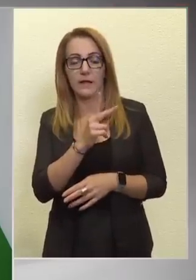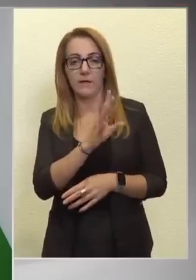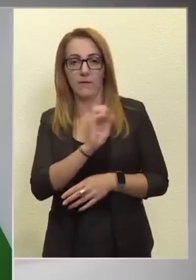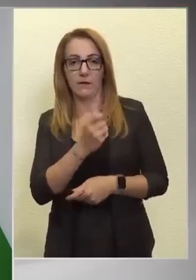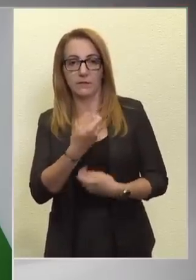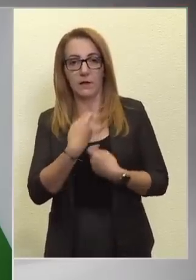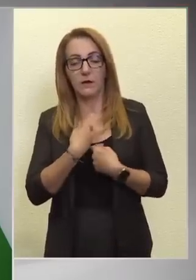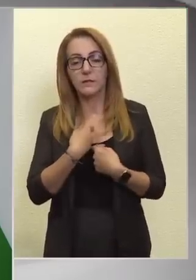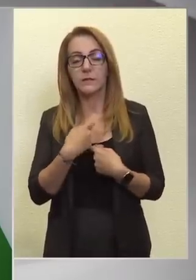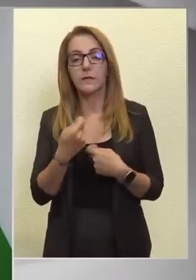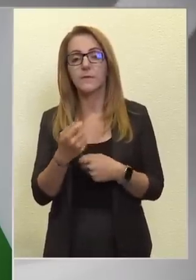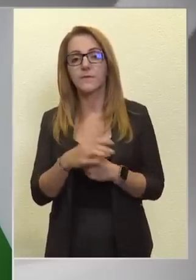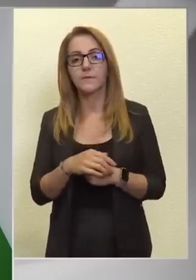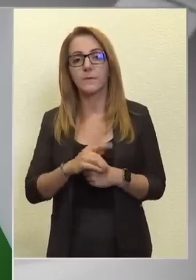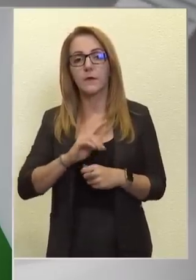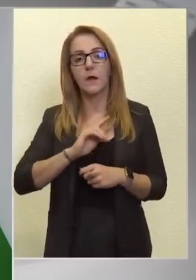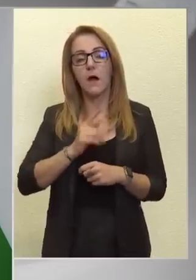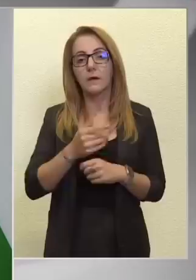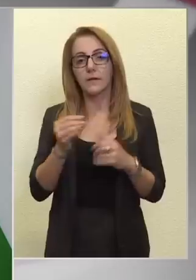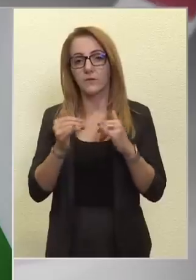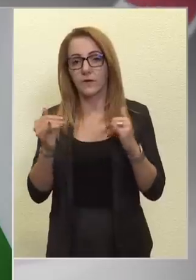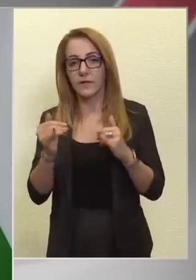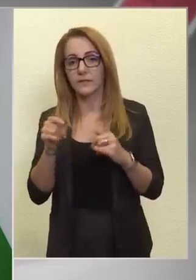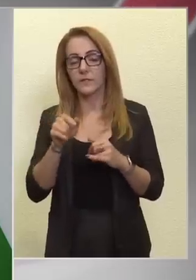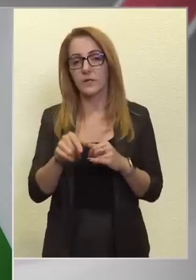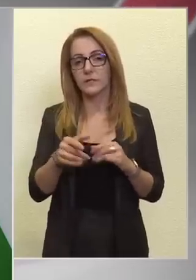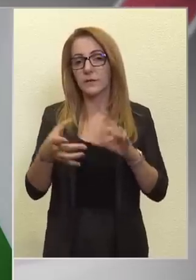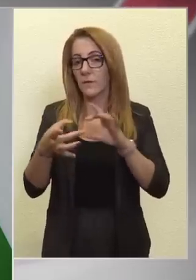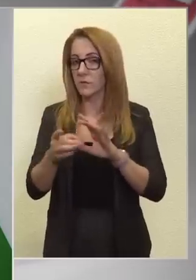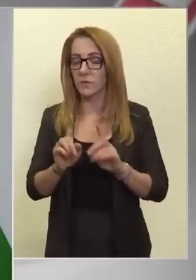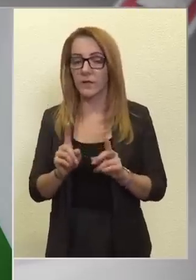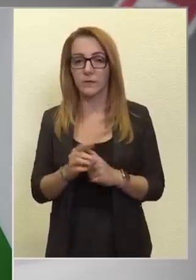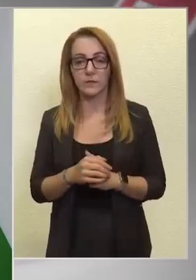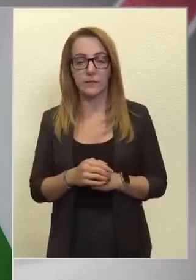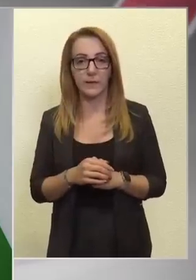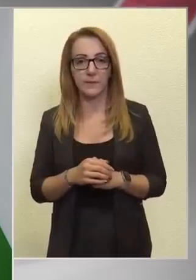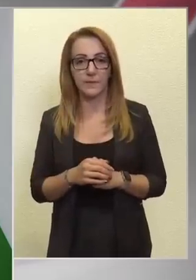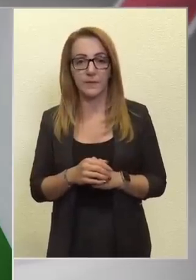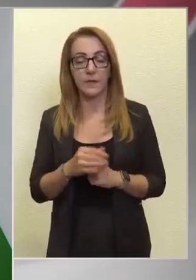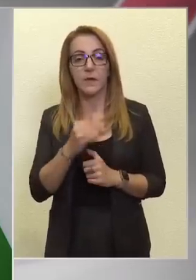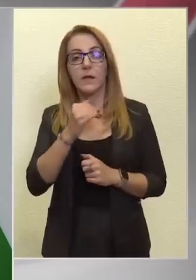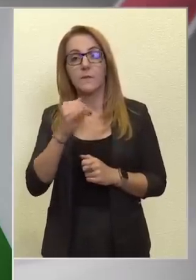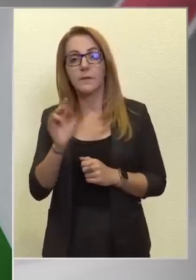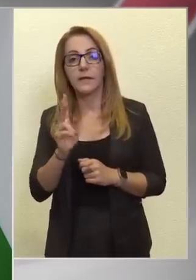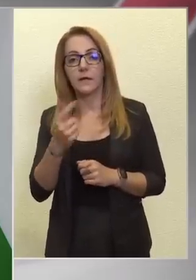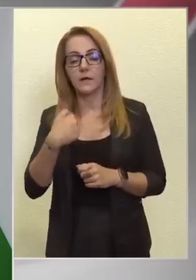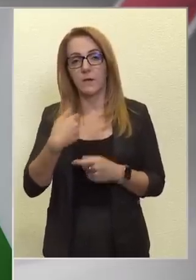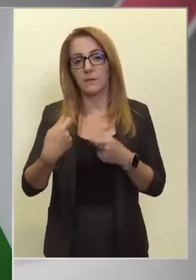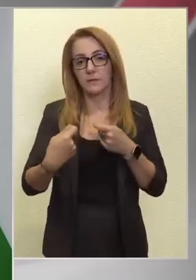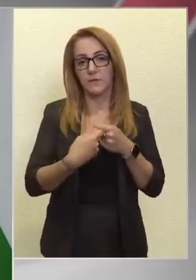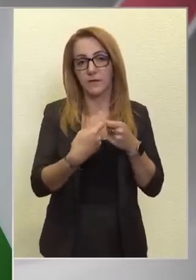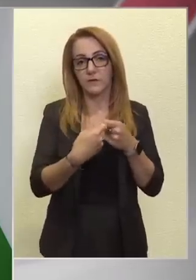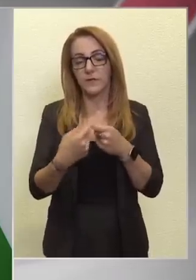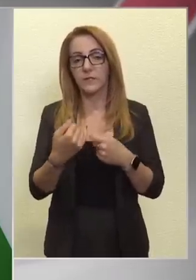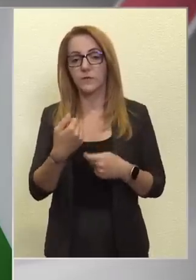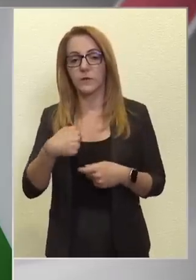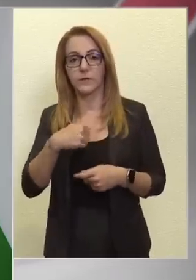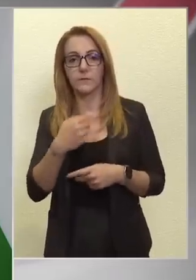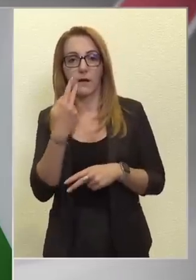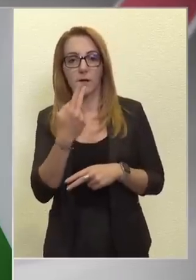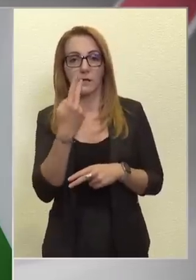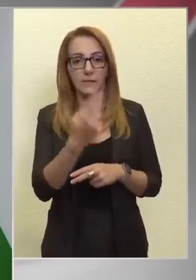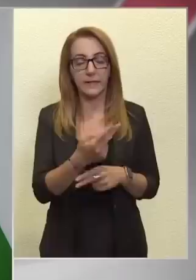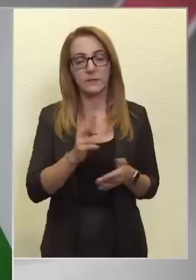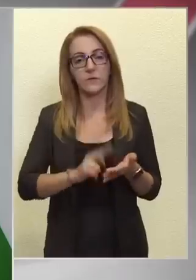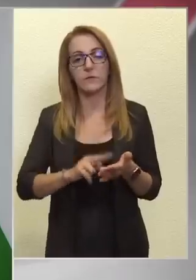tudom csak mondani, hogy a haderőfejlesztésnél ezzel nem kötném össze. Mindenki, aki a mi szövetségesünk, és akit mi annak tekintünk,